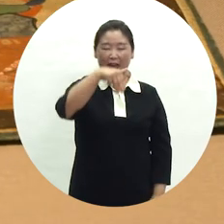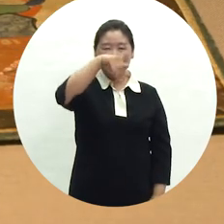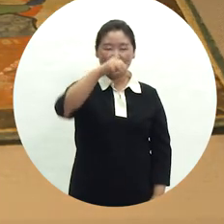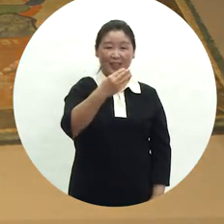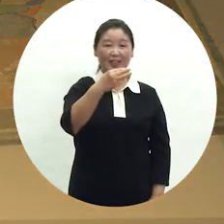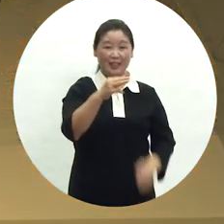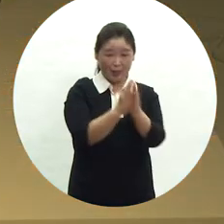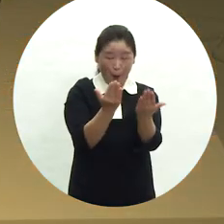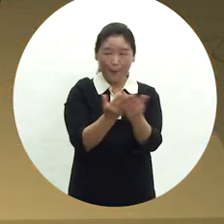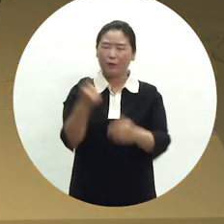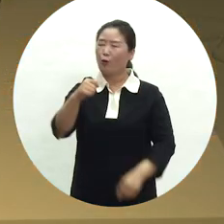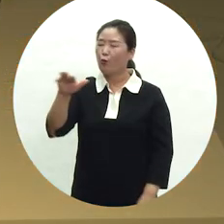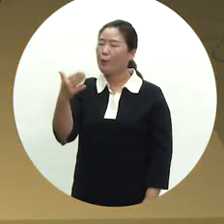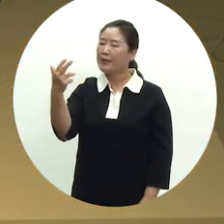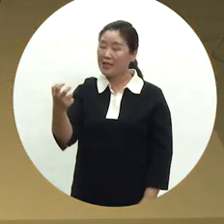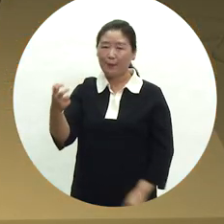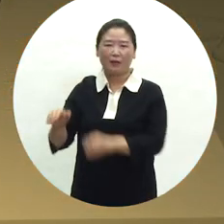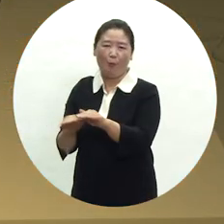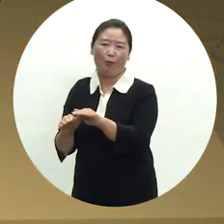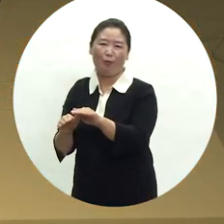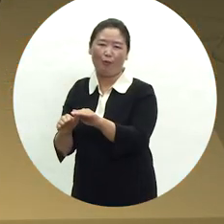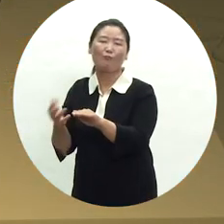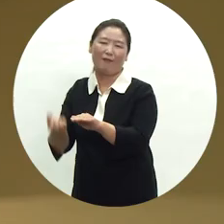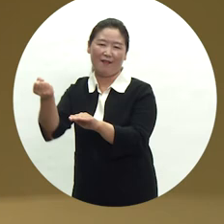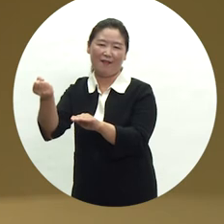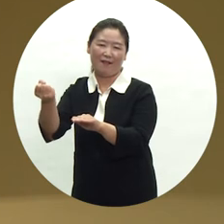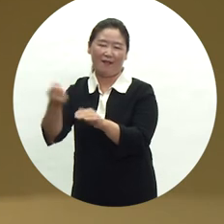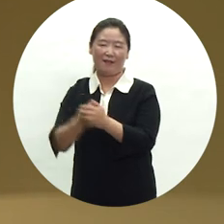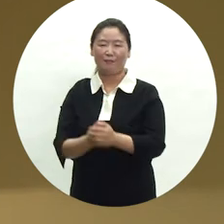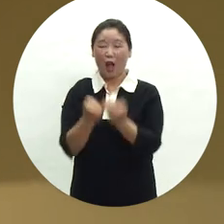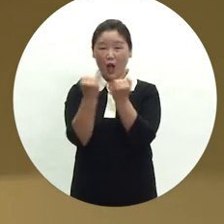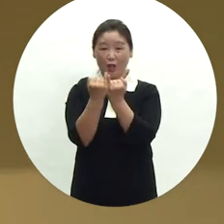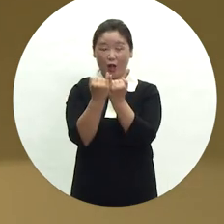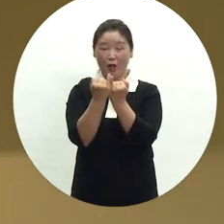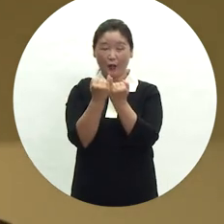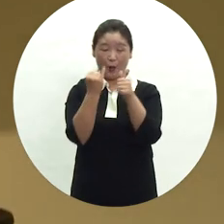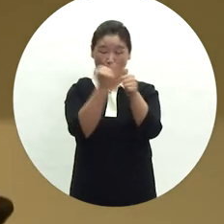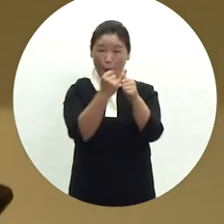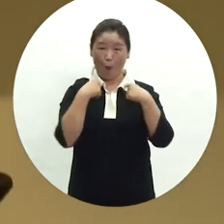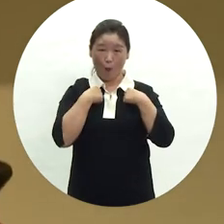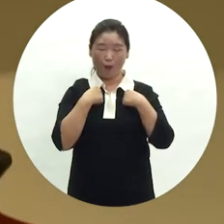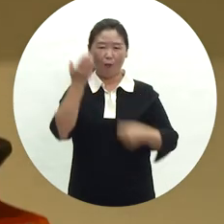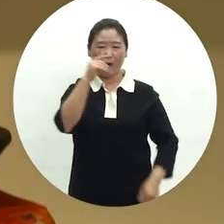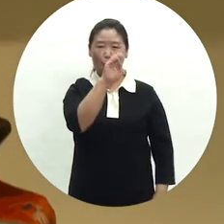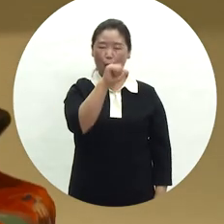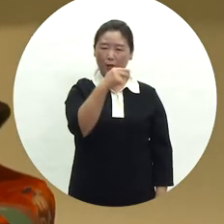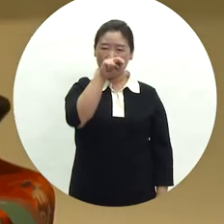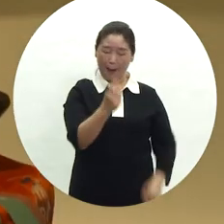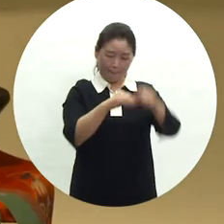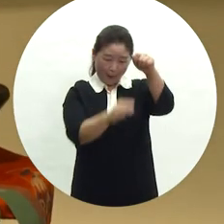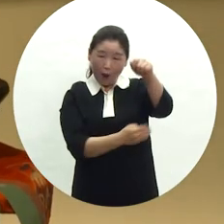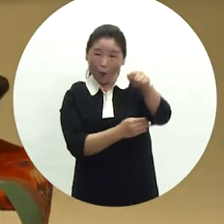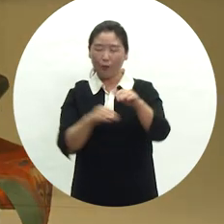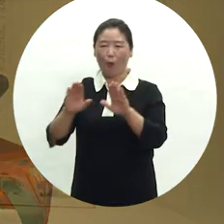1970년대는 재봉틀이 대신하였고 여성의 홀레복도 과거의 원삼과 활옷이